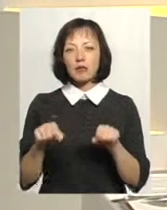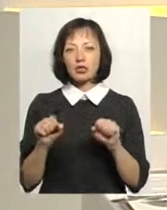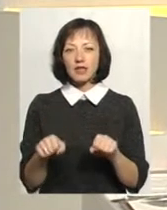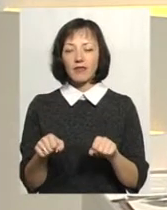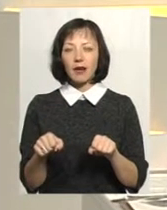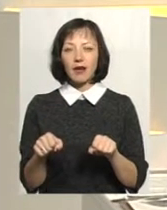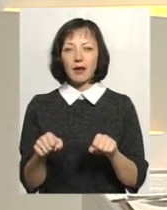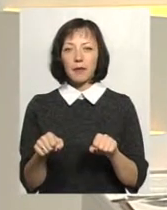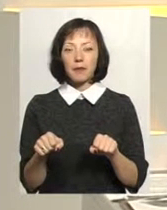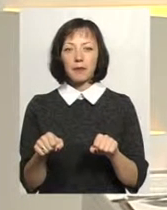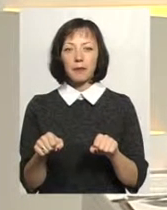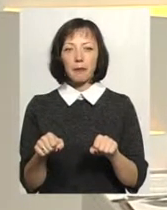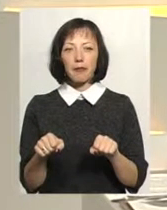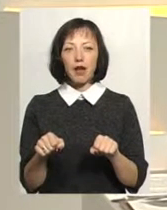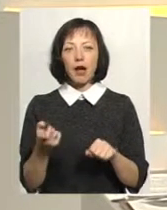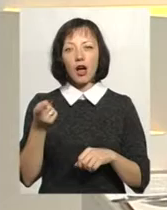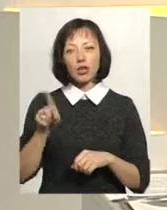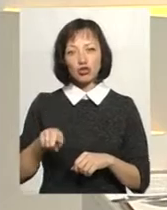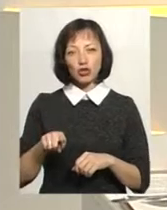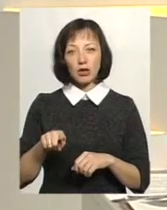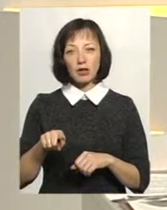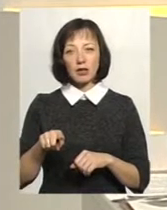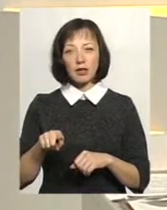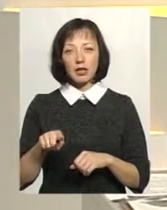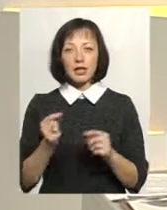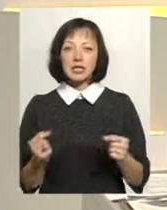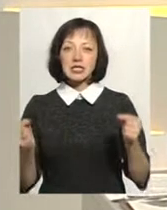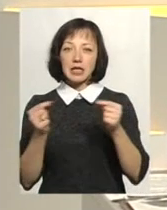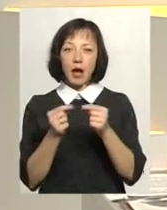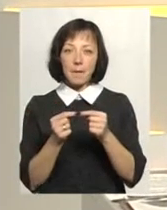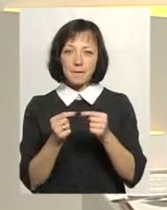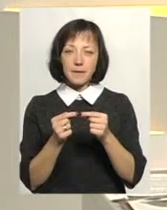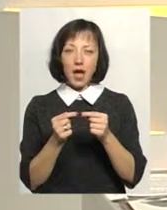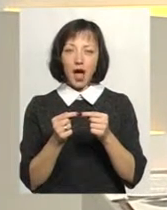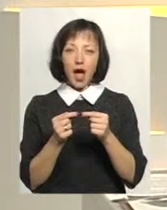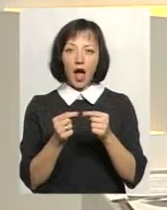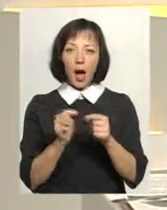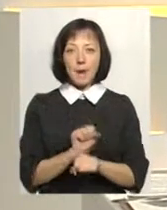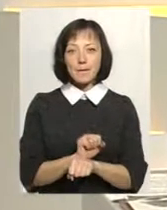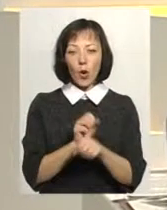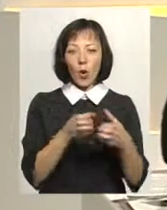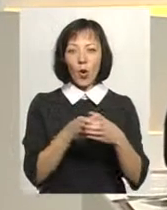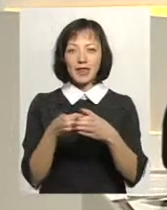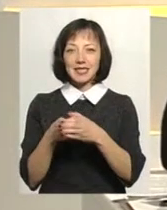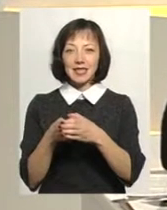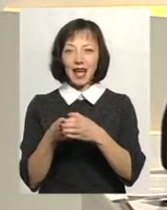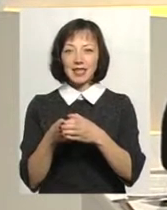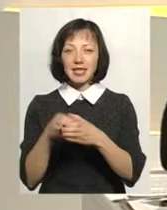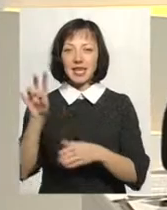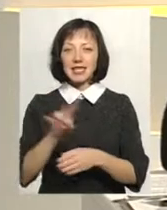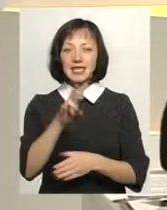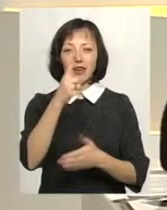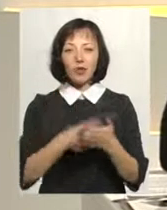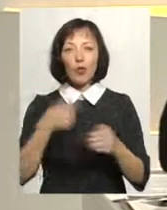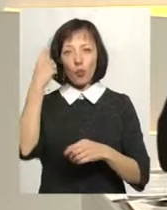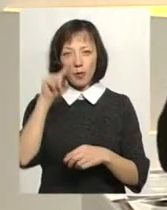риторичне, адже саме протестантські церкви вміють це робити, лікувати і